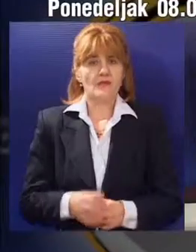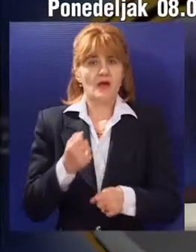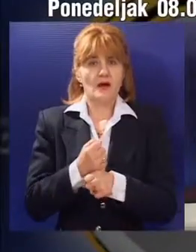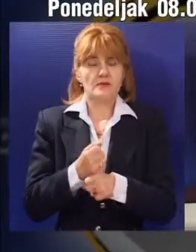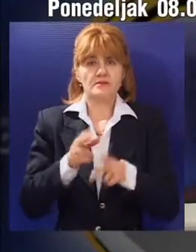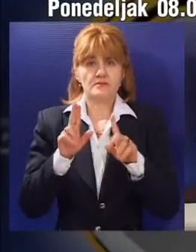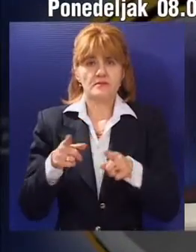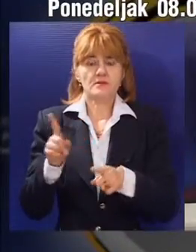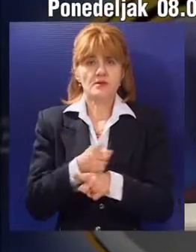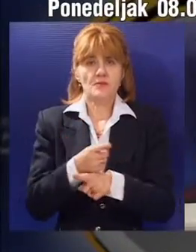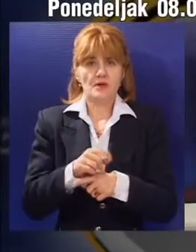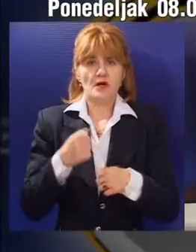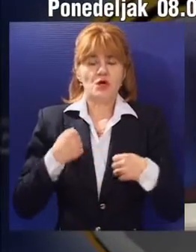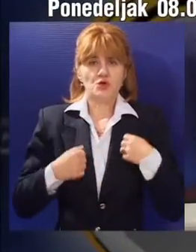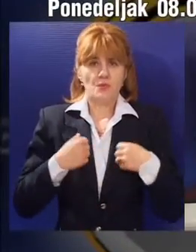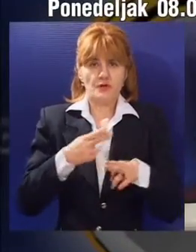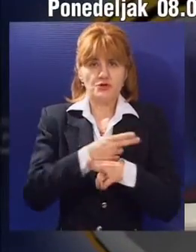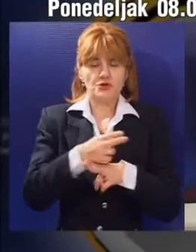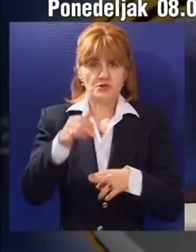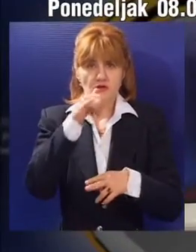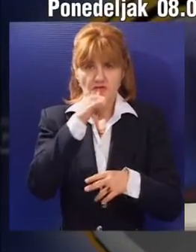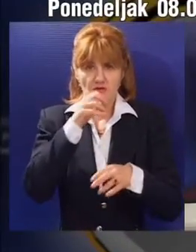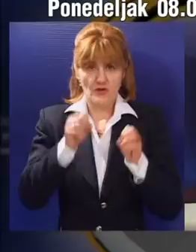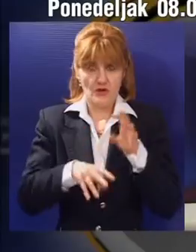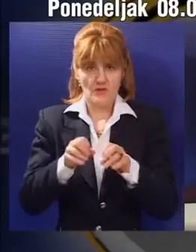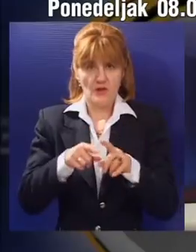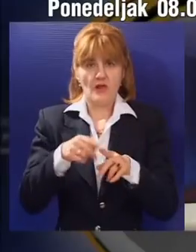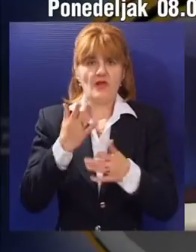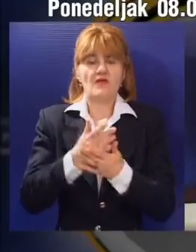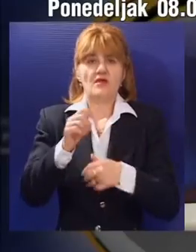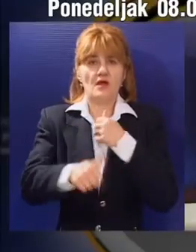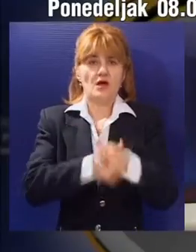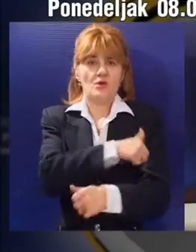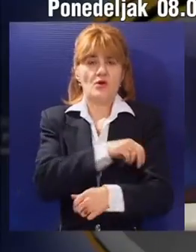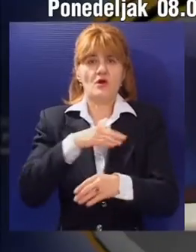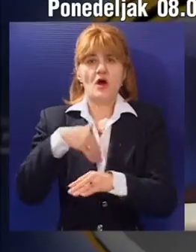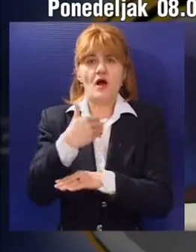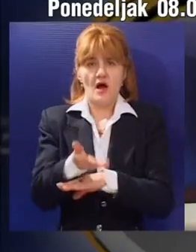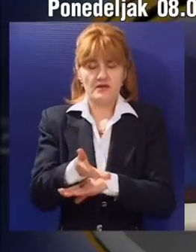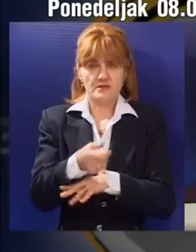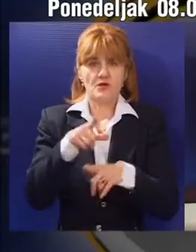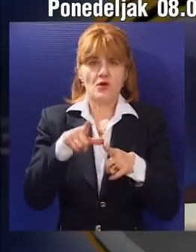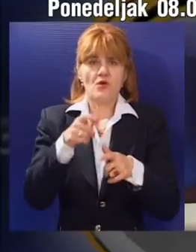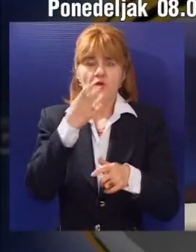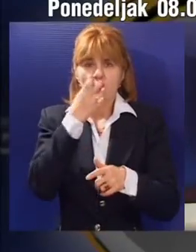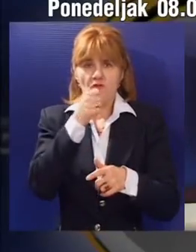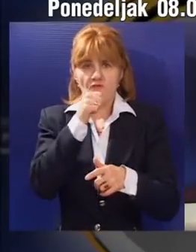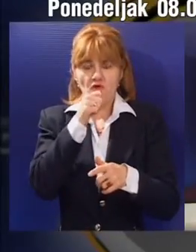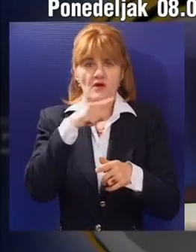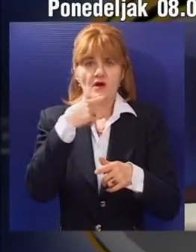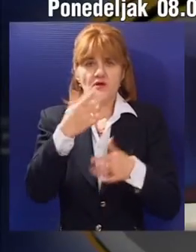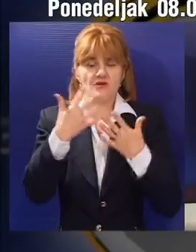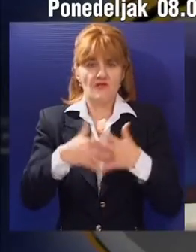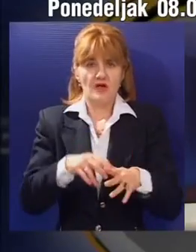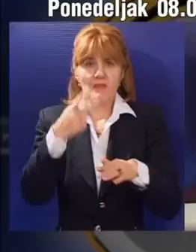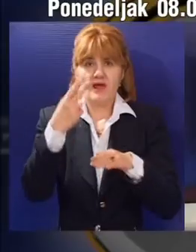Radovi na izgradnji subotičkog prečistača za otpadne vode kasne više od godinu dana. U vodovodu tvrde da se krajni datum za